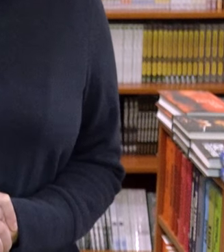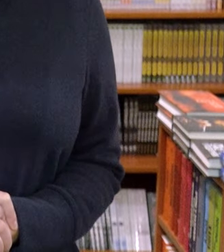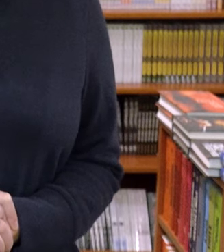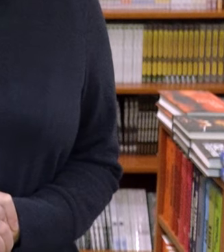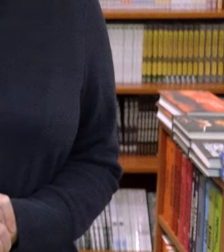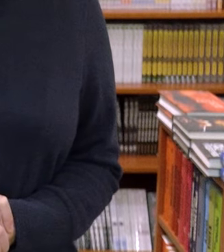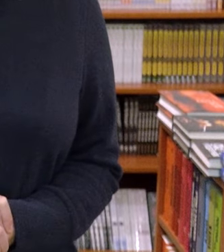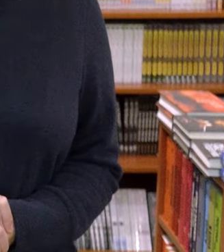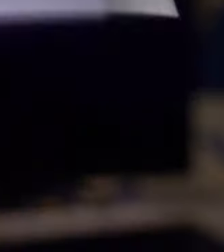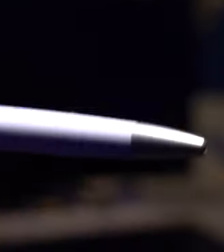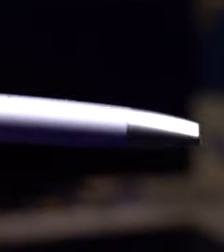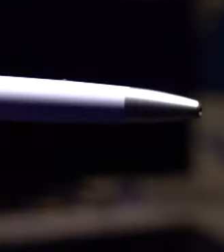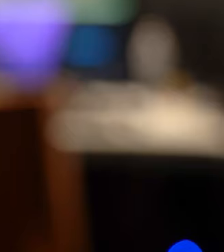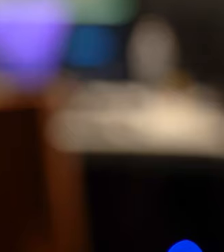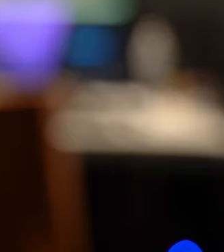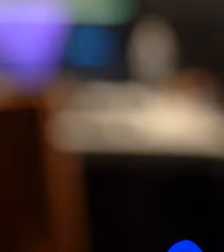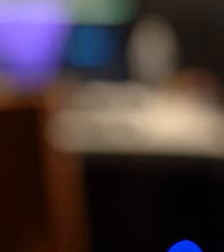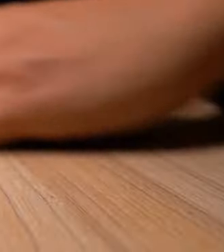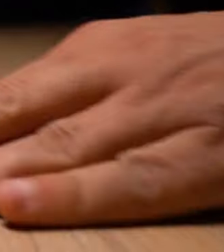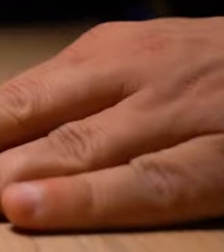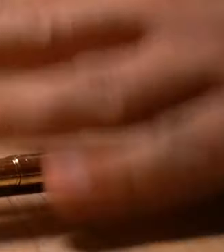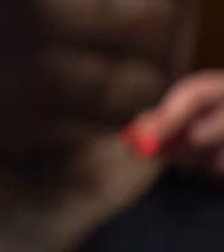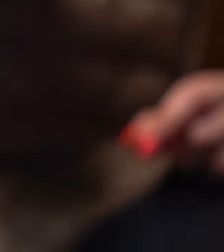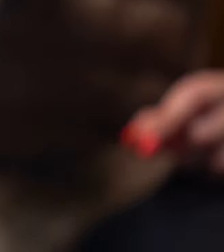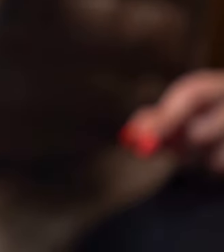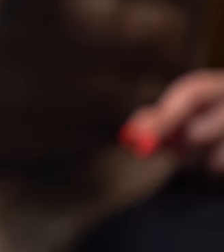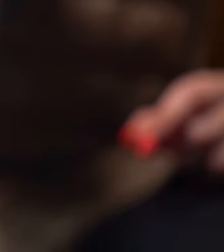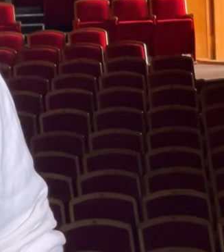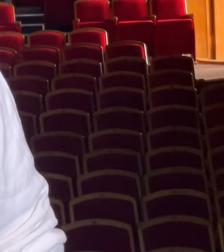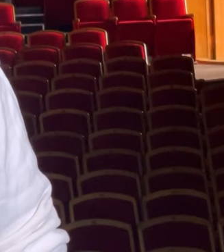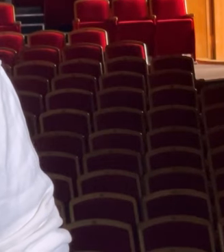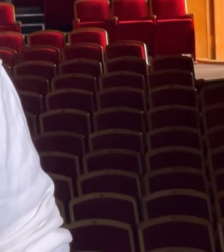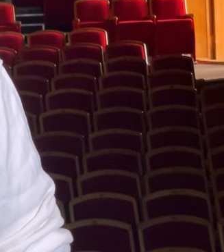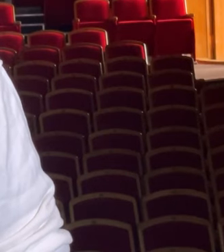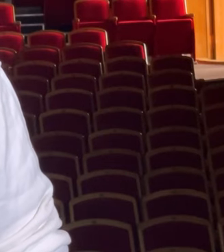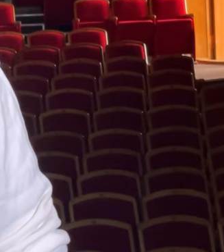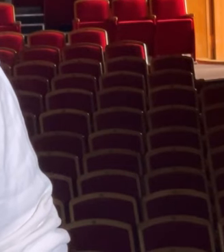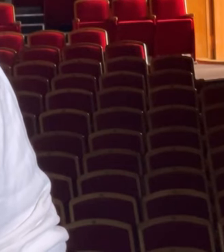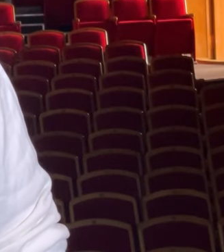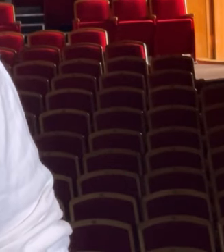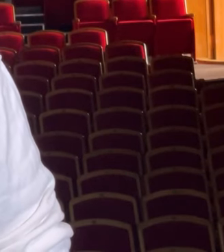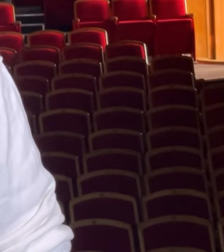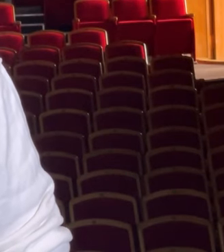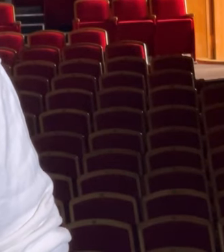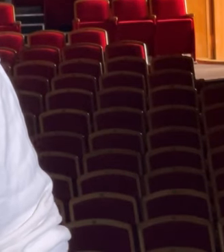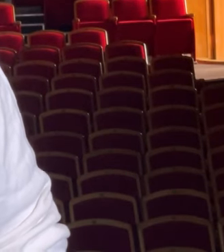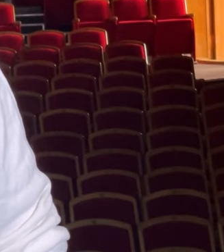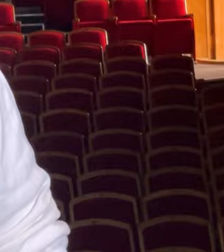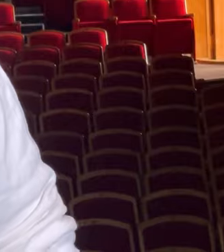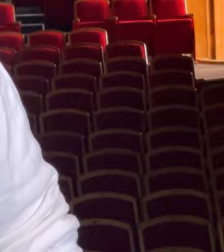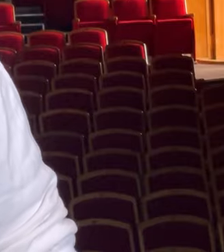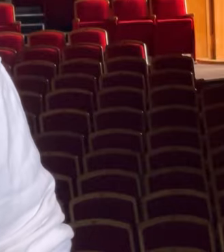створити текст для радіодиктанту Національної Єдності. Я Олексій Янатковський, актор театру і кіно,